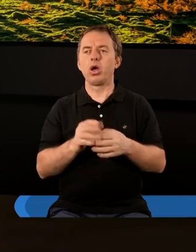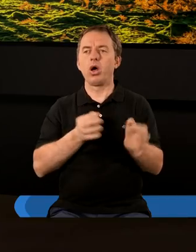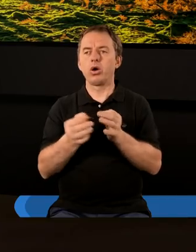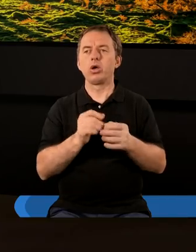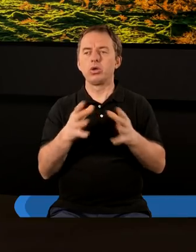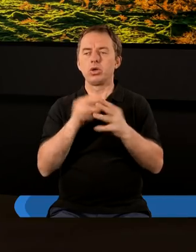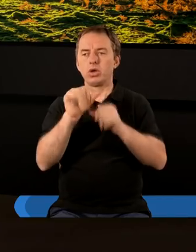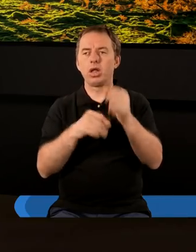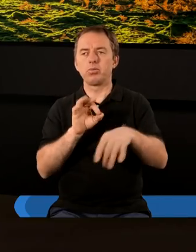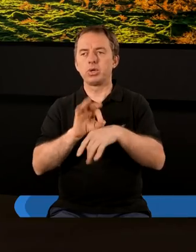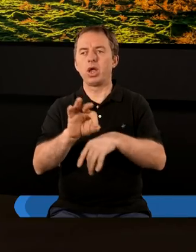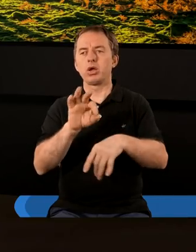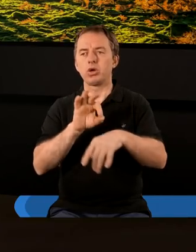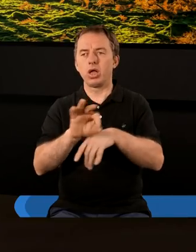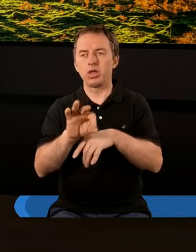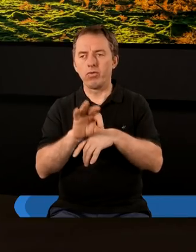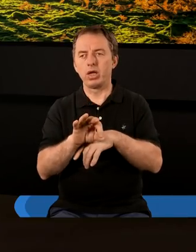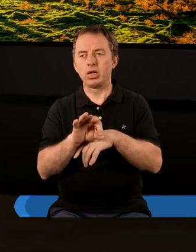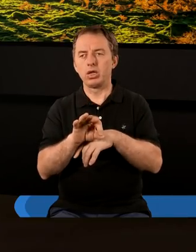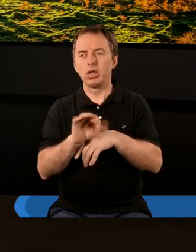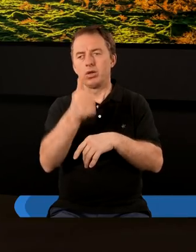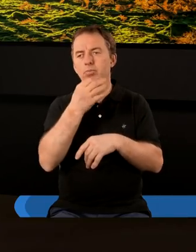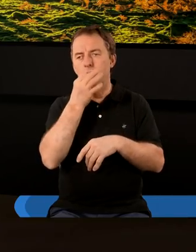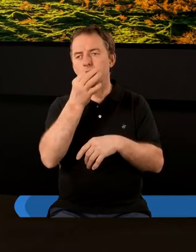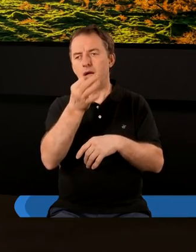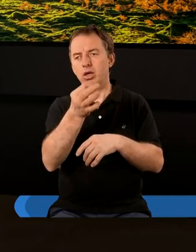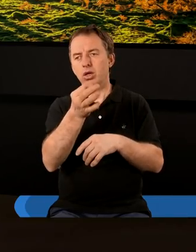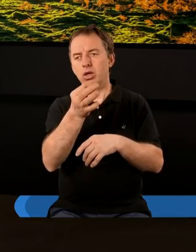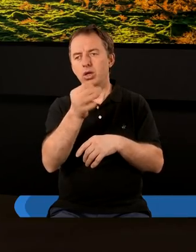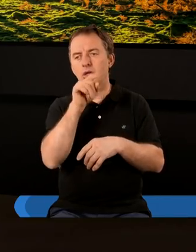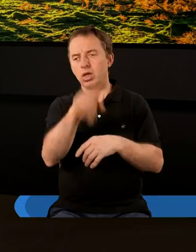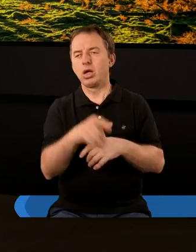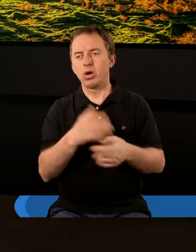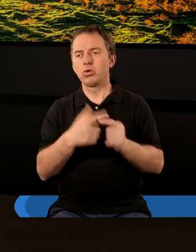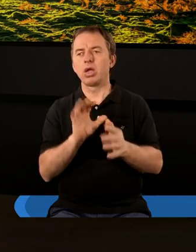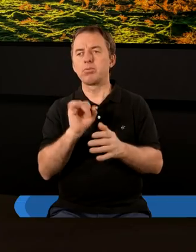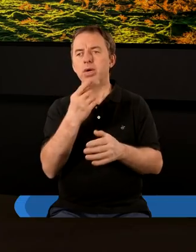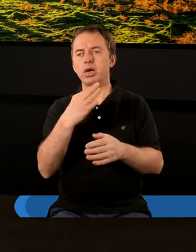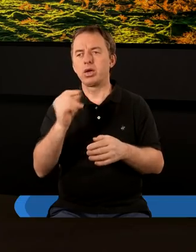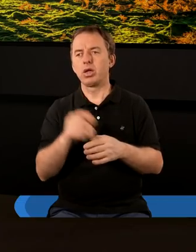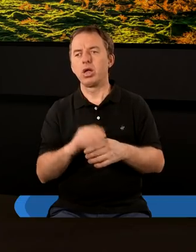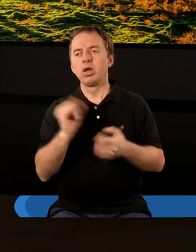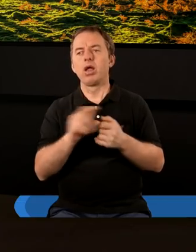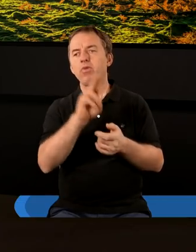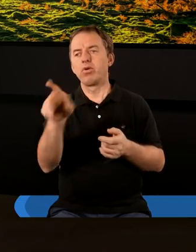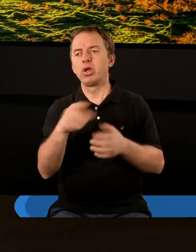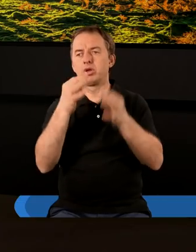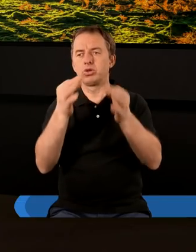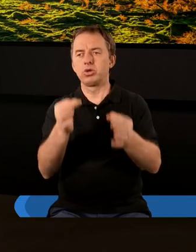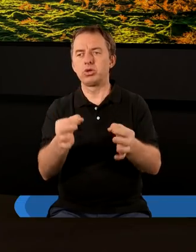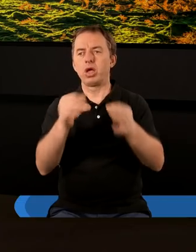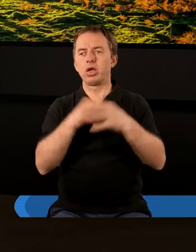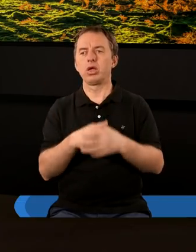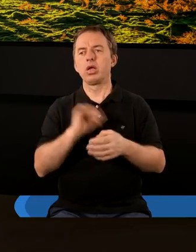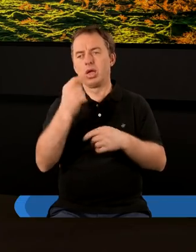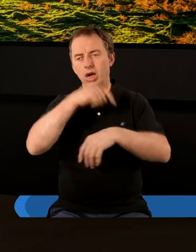szczególnych dziesięciu lat prześladowań. Ale jeszcze jedno pytanie odnośnie Kościoła w Smyrnie. Co dla Was jest ważne dzisiaj?